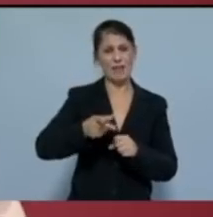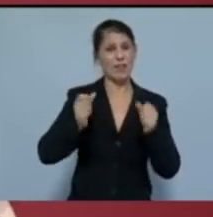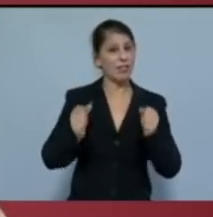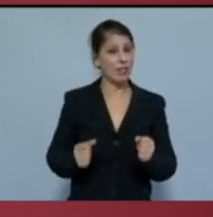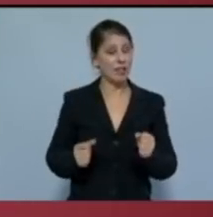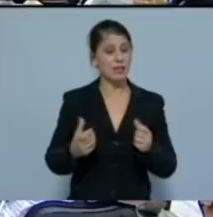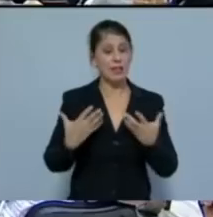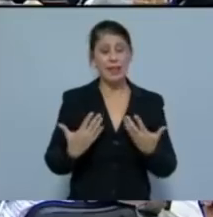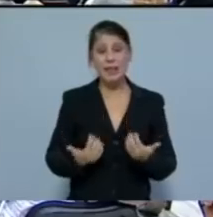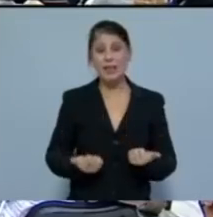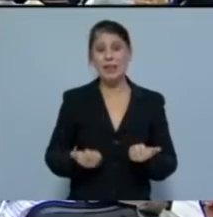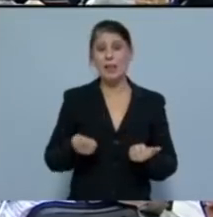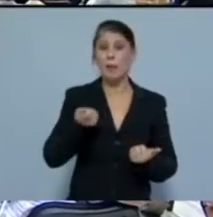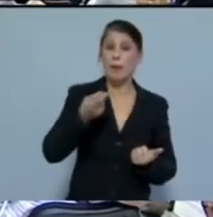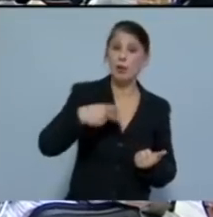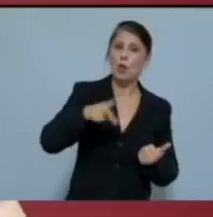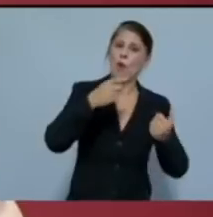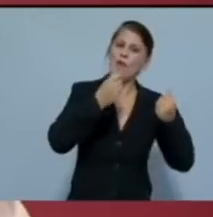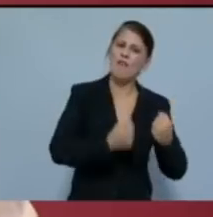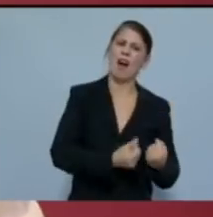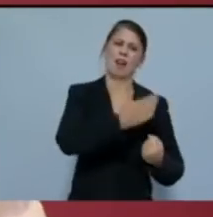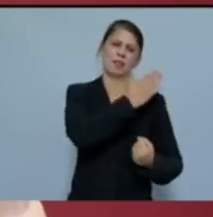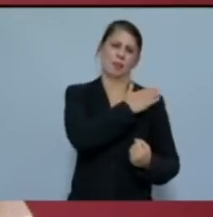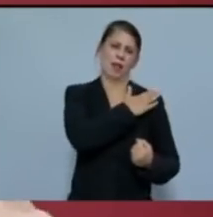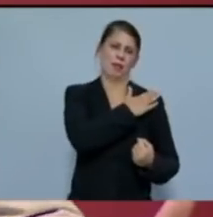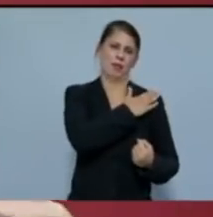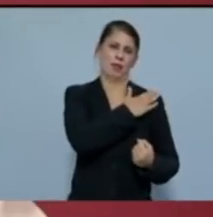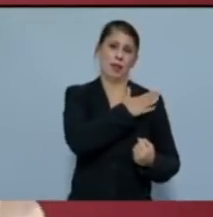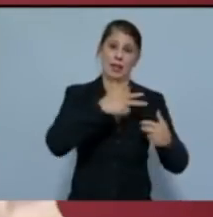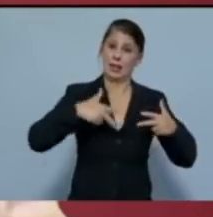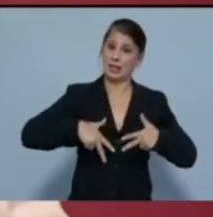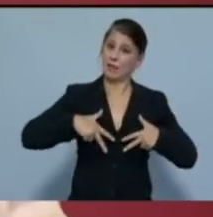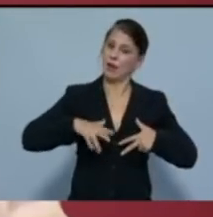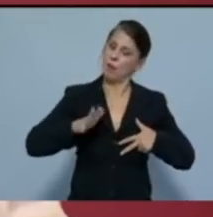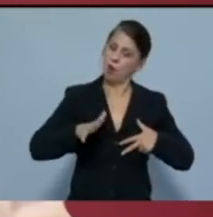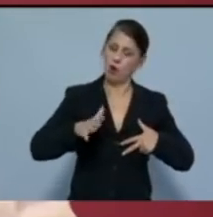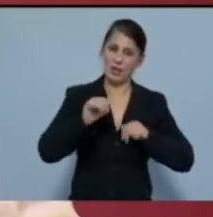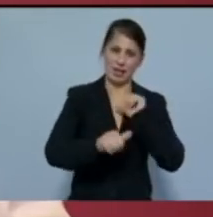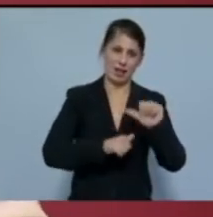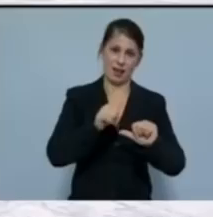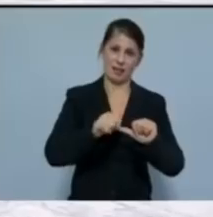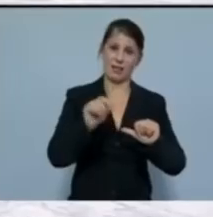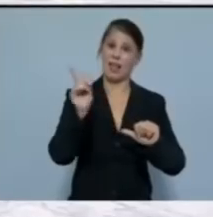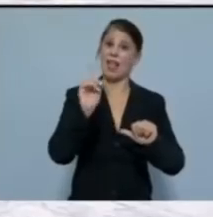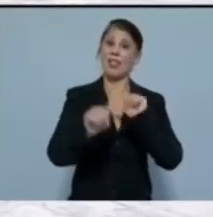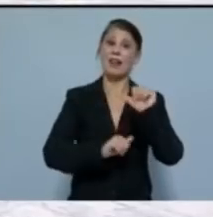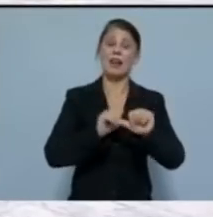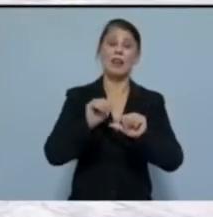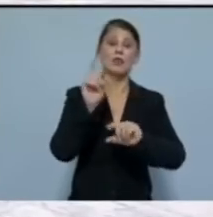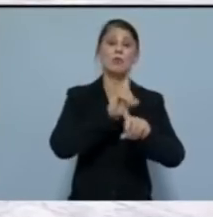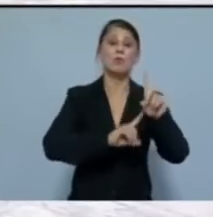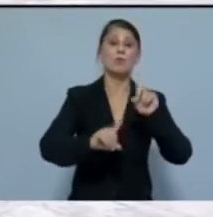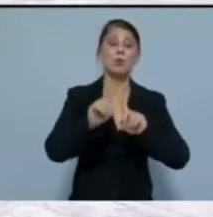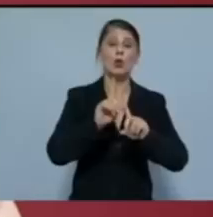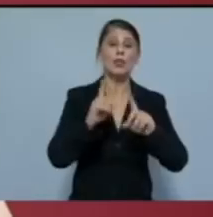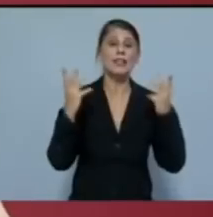βρίσκεται με περισσότερα βάρη στην πλάτη της. Οι κυβερνήσεις μπορεί να αλλάζουν. Δεν αλλάζει όμως το ποιος έχει στα